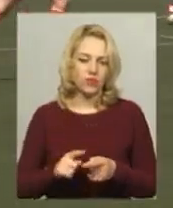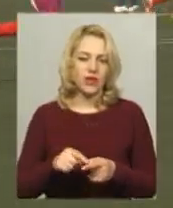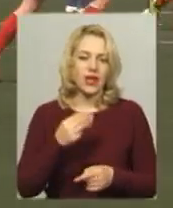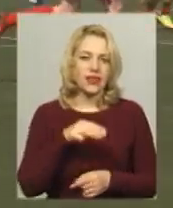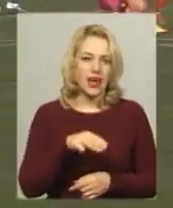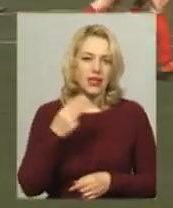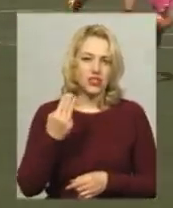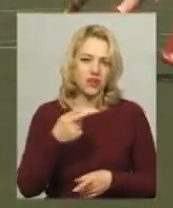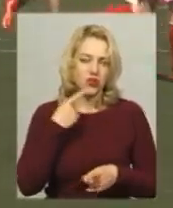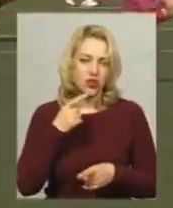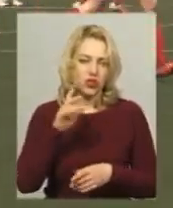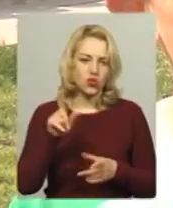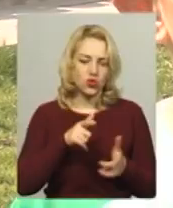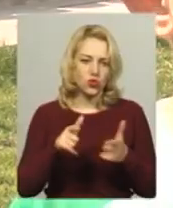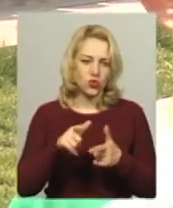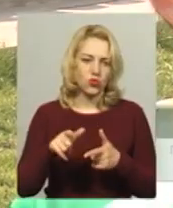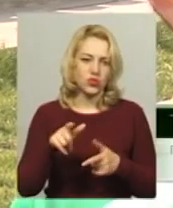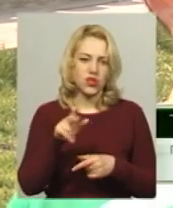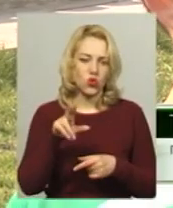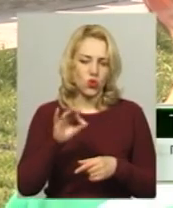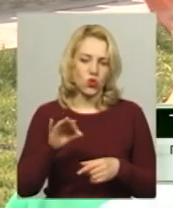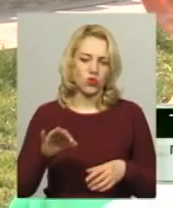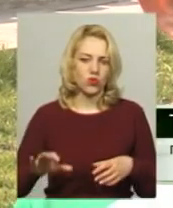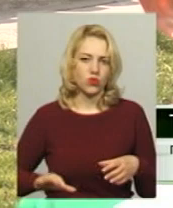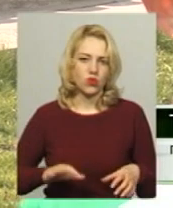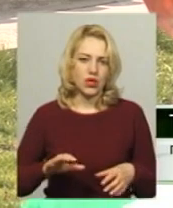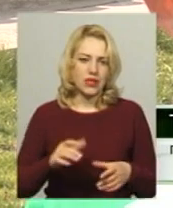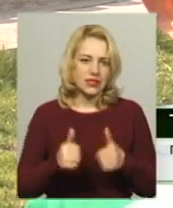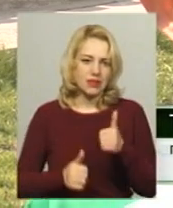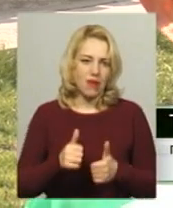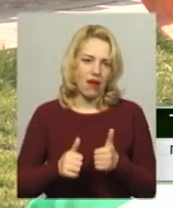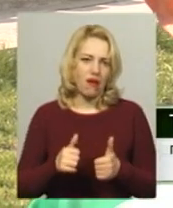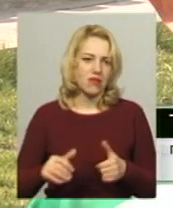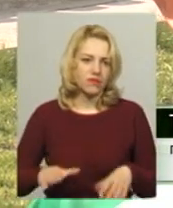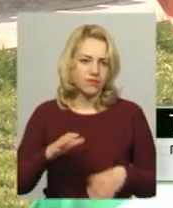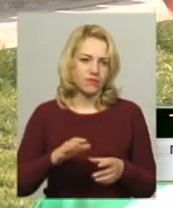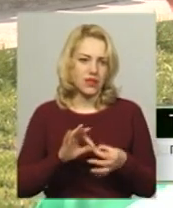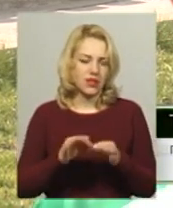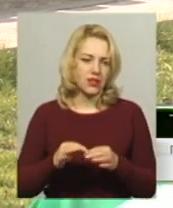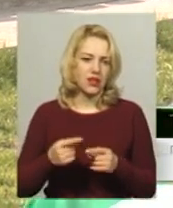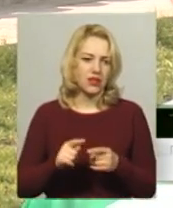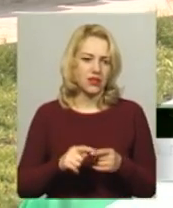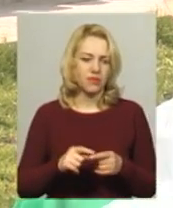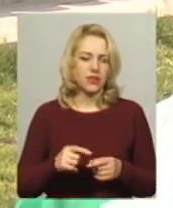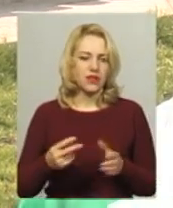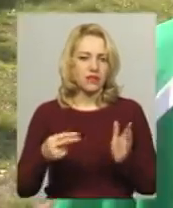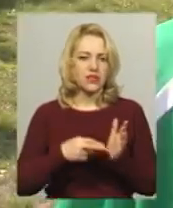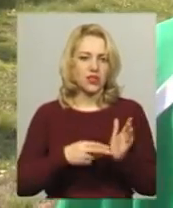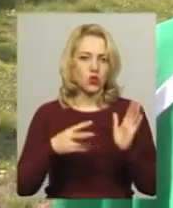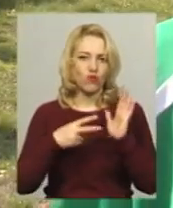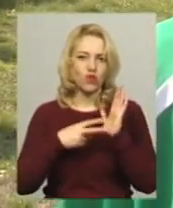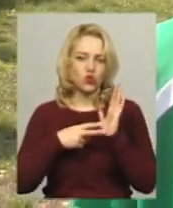каже, до змагань готується ретельно. «Завжди я стараюся лягати 22-30 і встаю у сьомій.